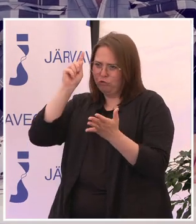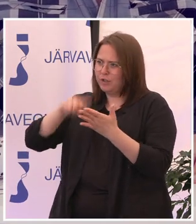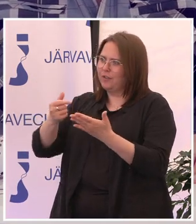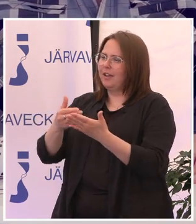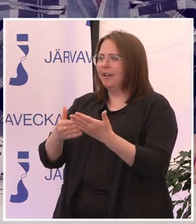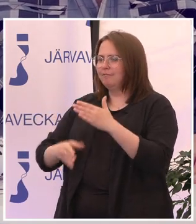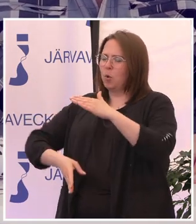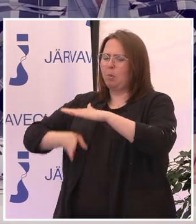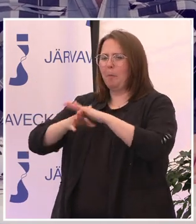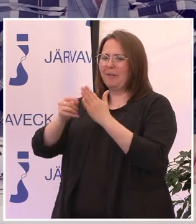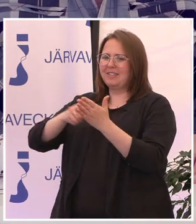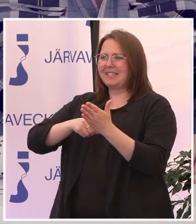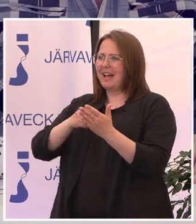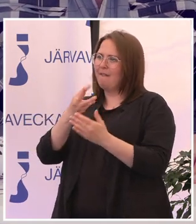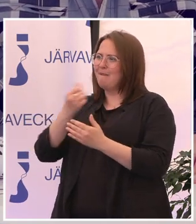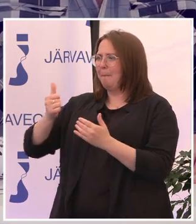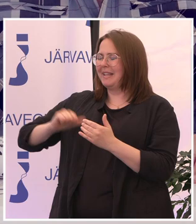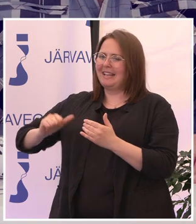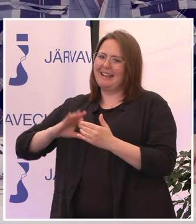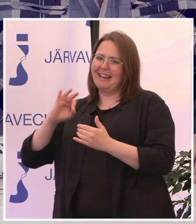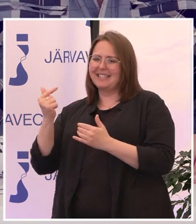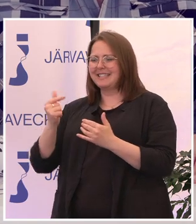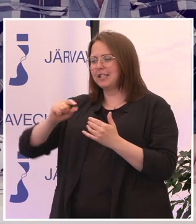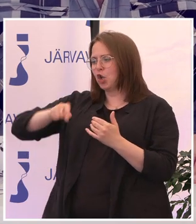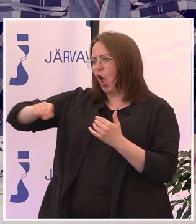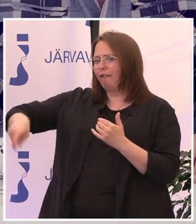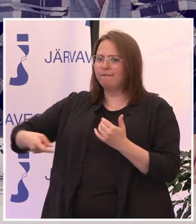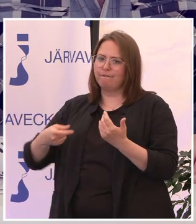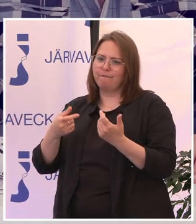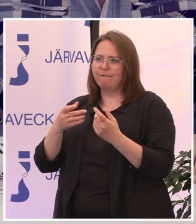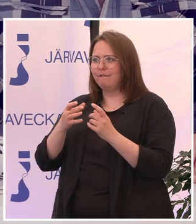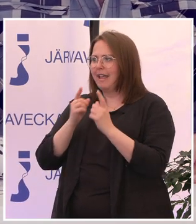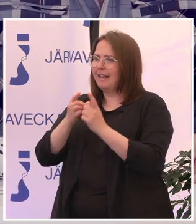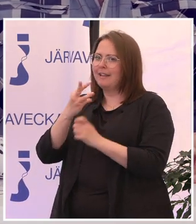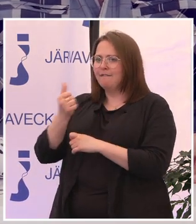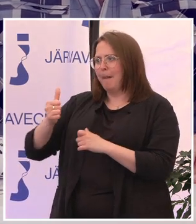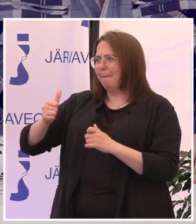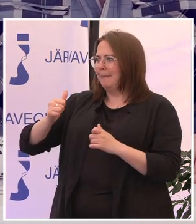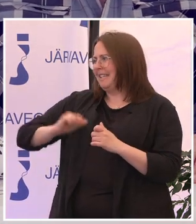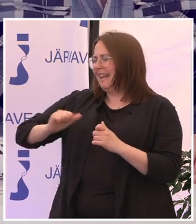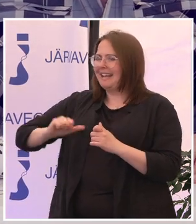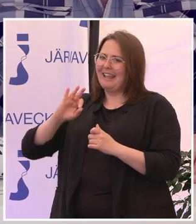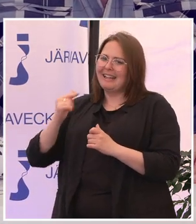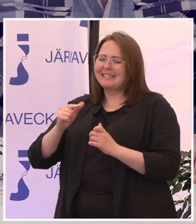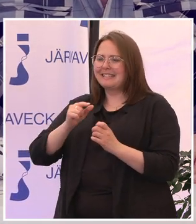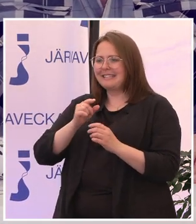uppnå vissa webbtillgänglighets... Enligt webbtillgänglighetsdirektivet.